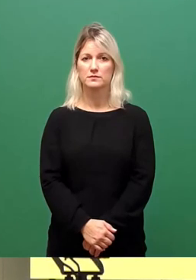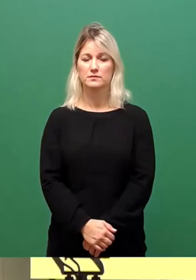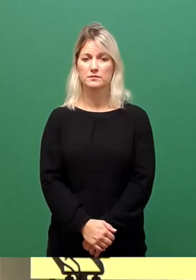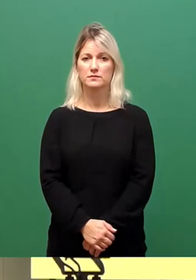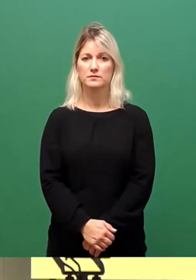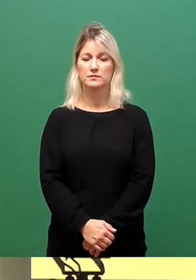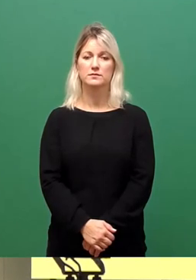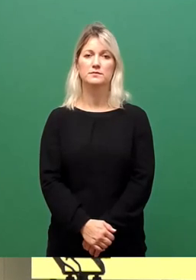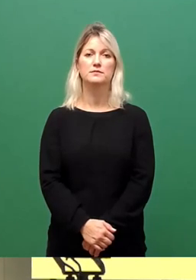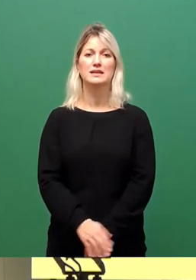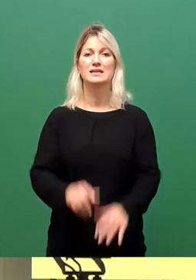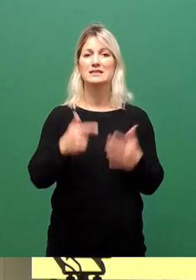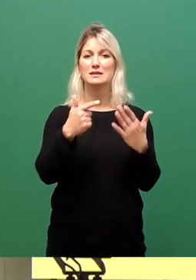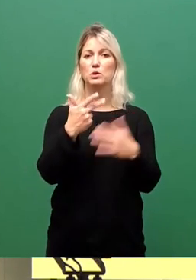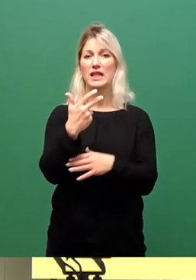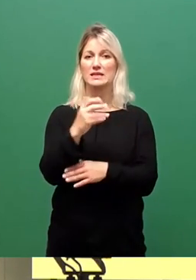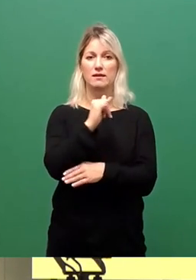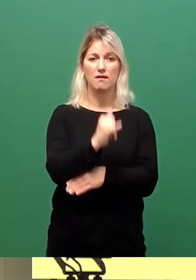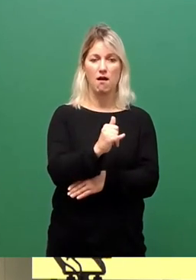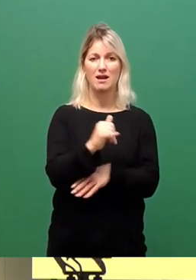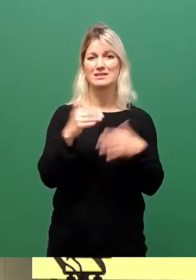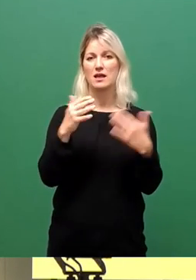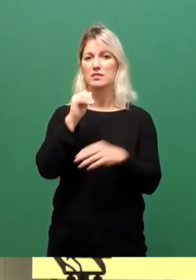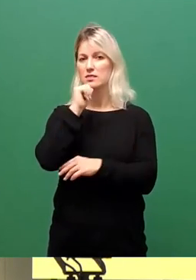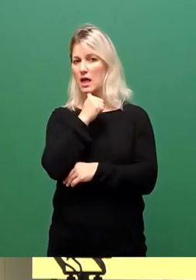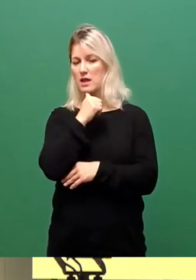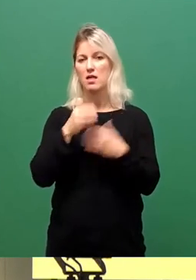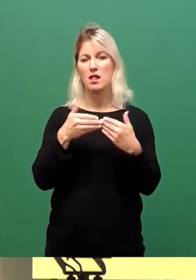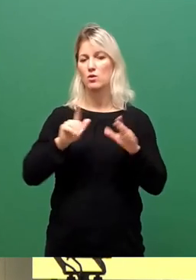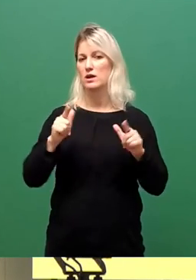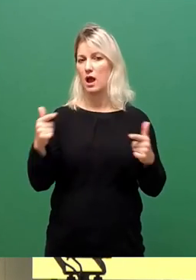37 Ja-Stimmen, 10 Nein-Stimmen, keine Enthaltung, damit so geschlossen. Awakens.ach. Vielen Dank.